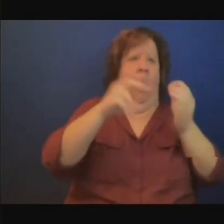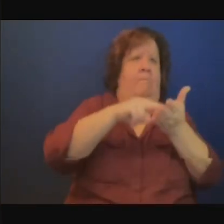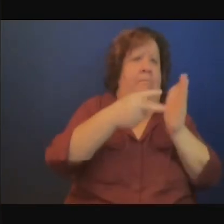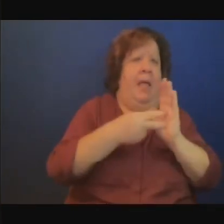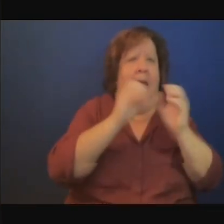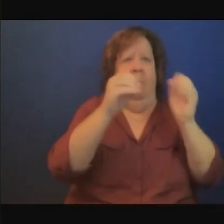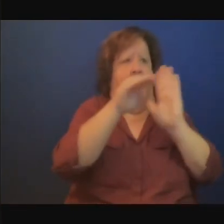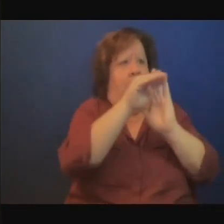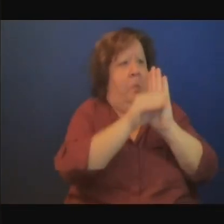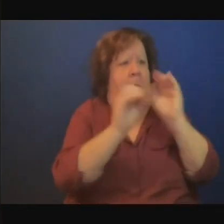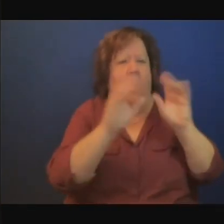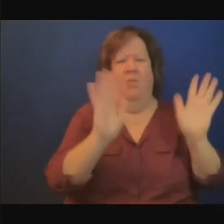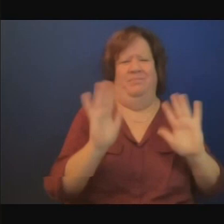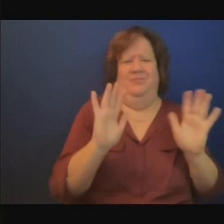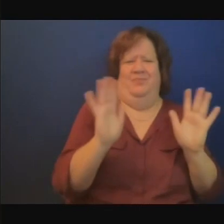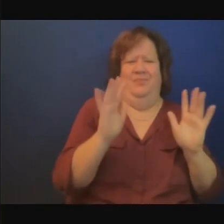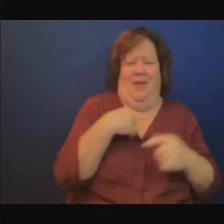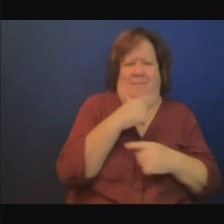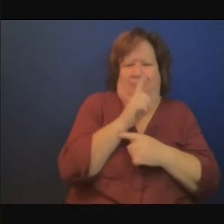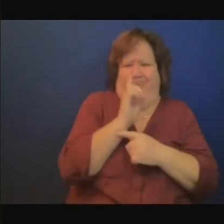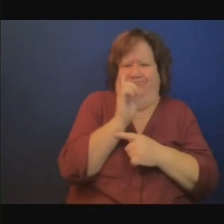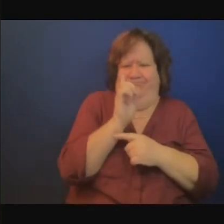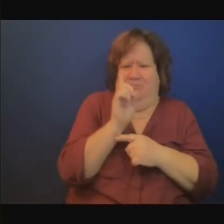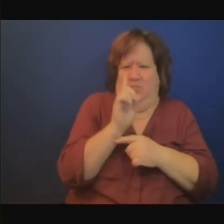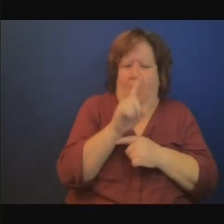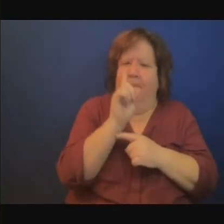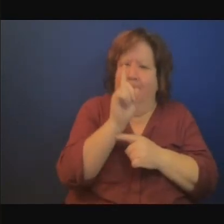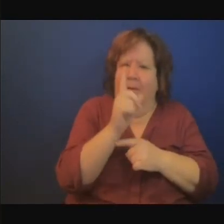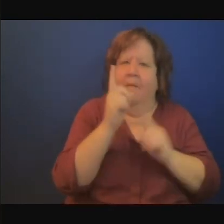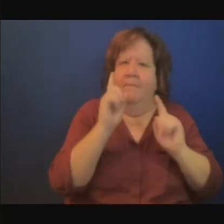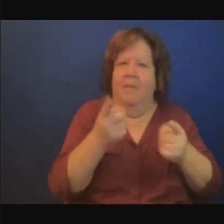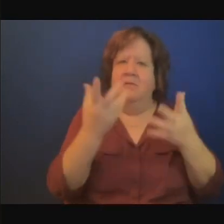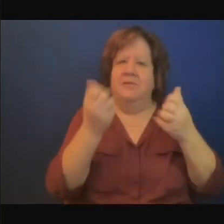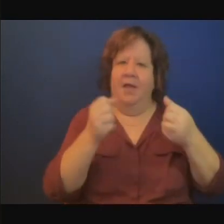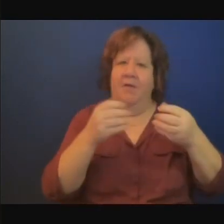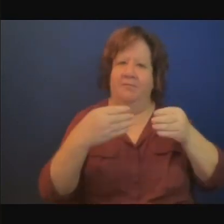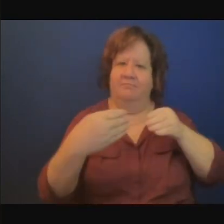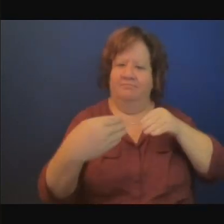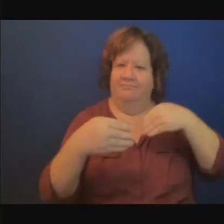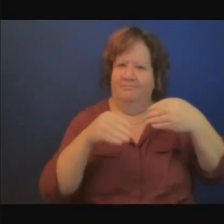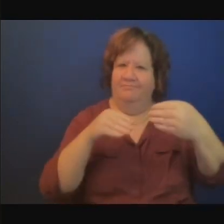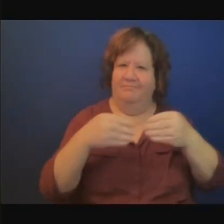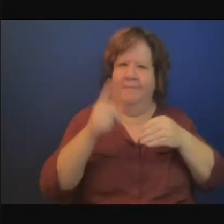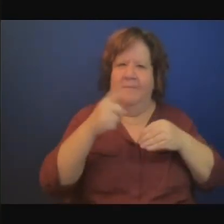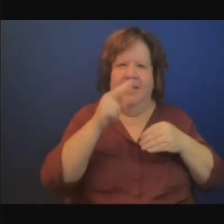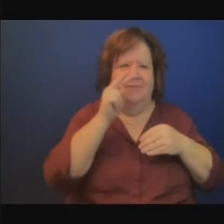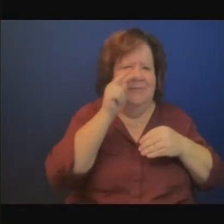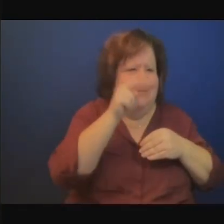'emprunteur ce qui n'est pas le cas à l'heure actuelle de la part des grandes banques